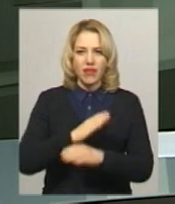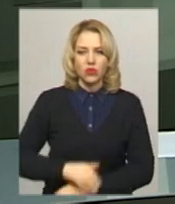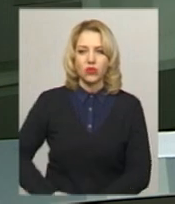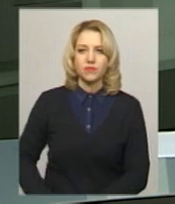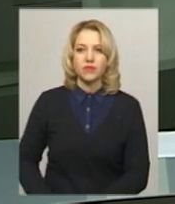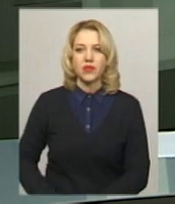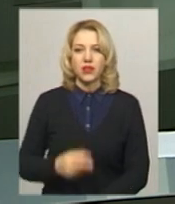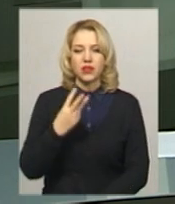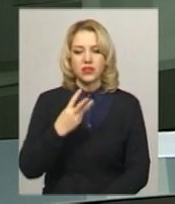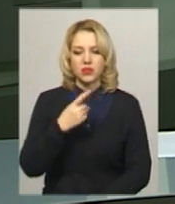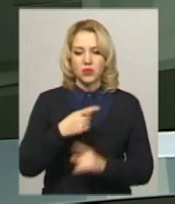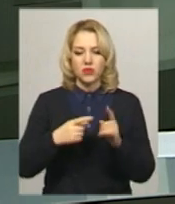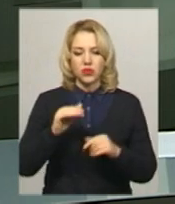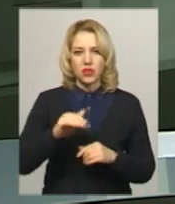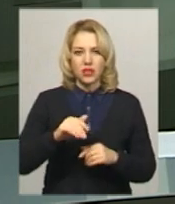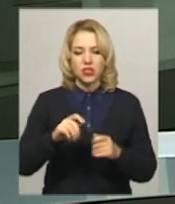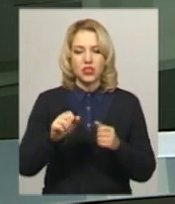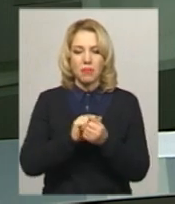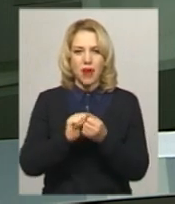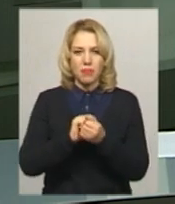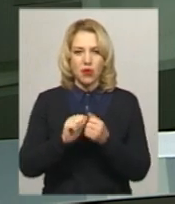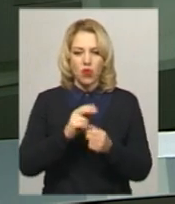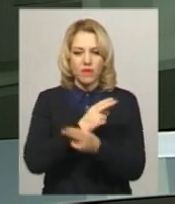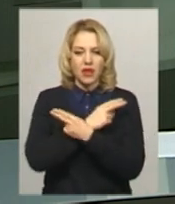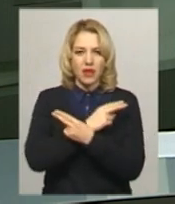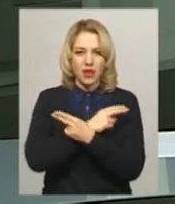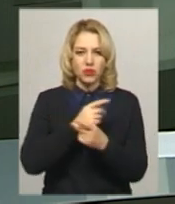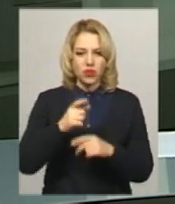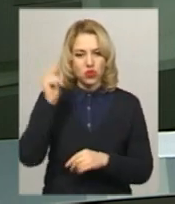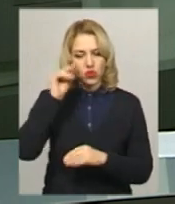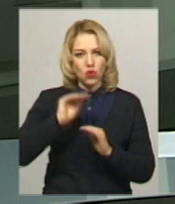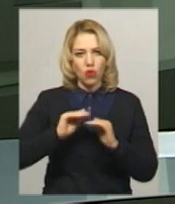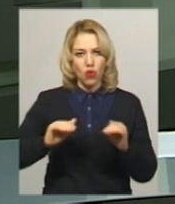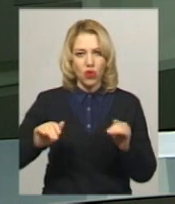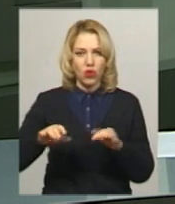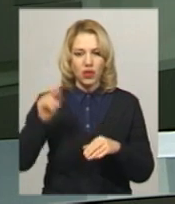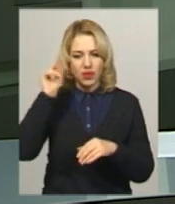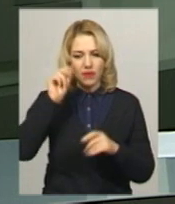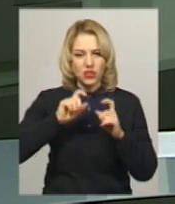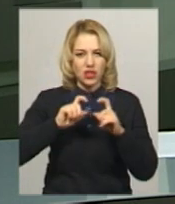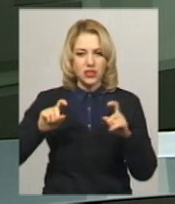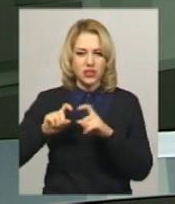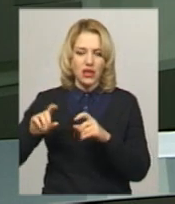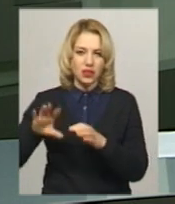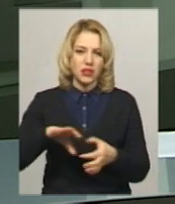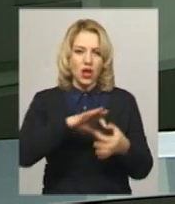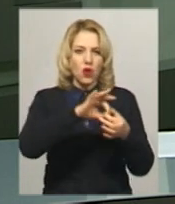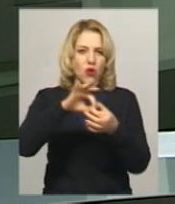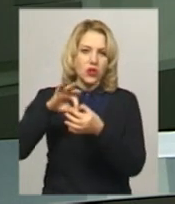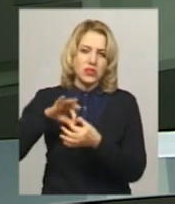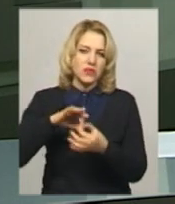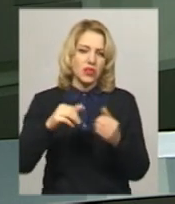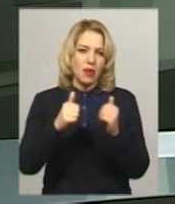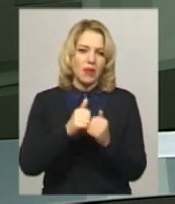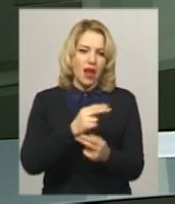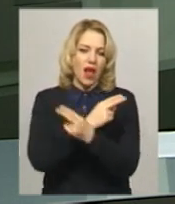Близько 3,5 тисяч паперових янголів школярі Хмельницьких начальних закладів розвішали навколо пам'ятника Героїв Небесної Сотні